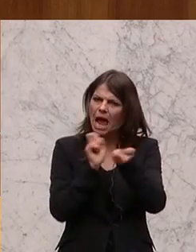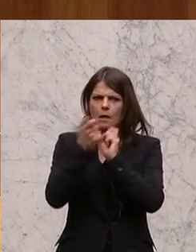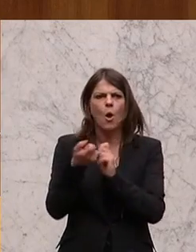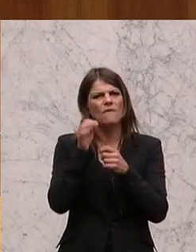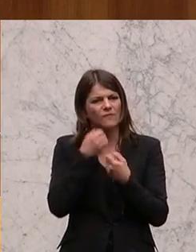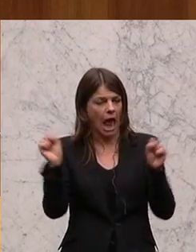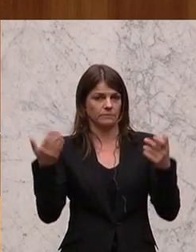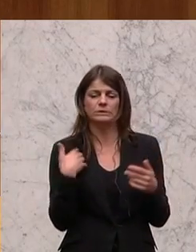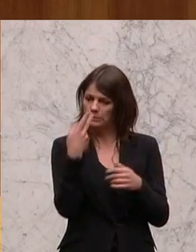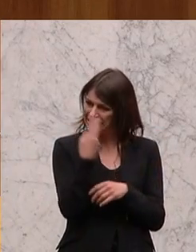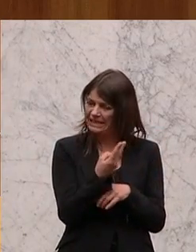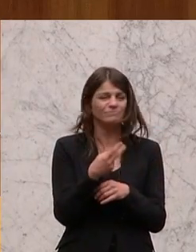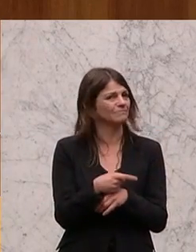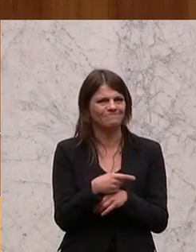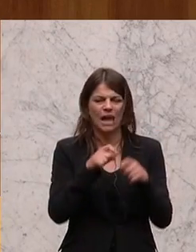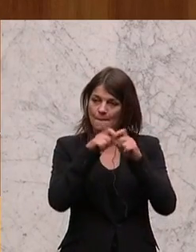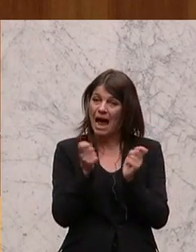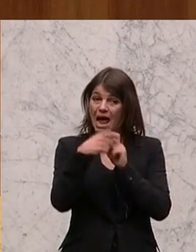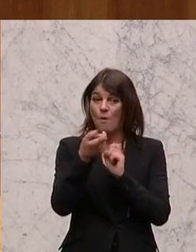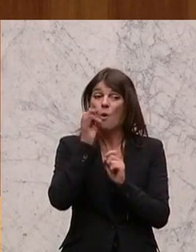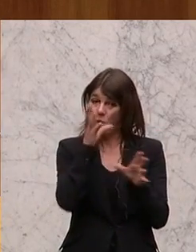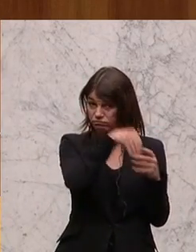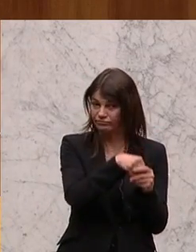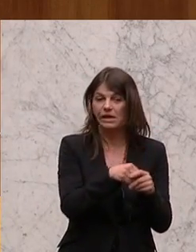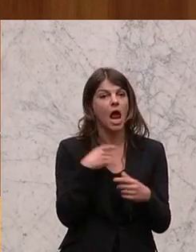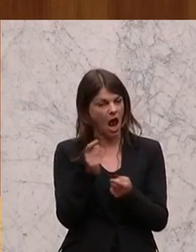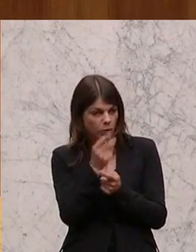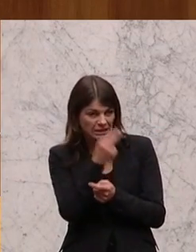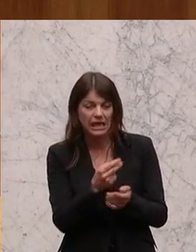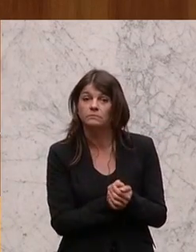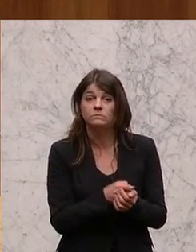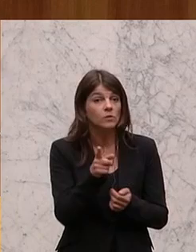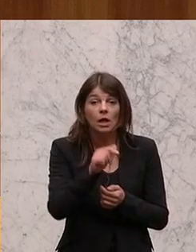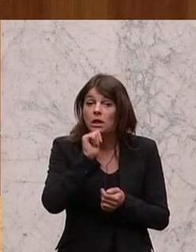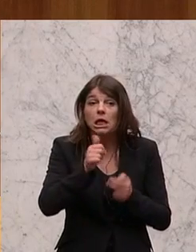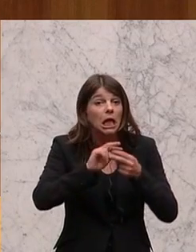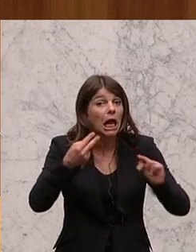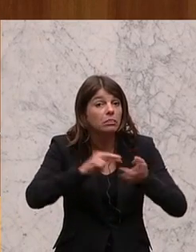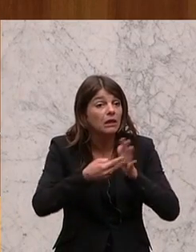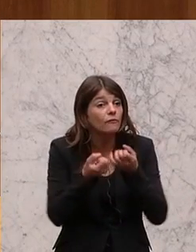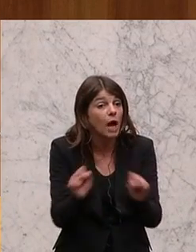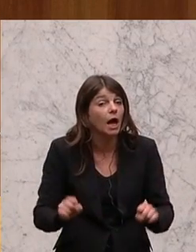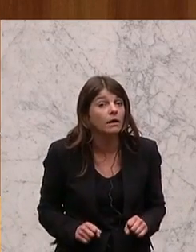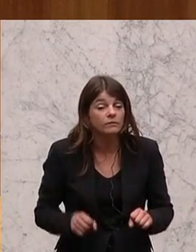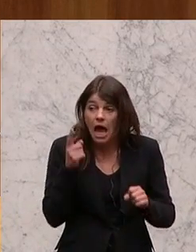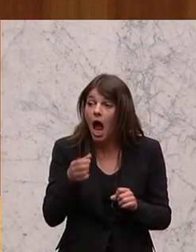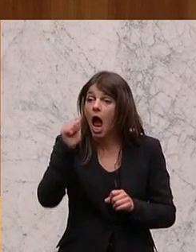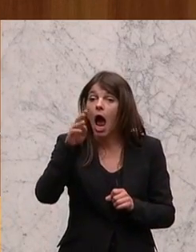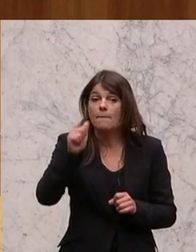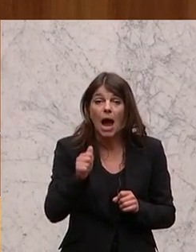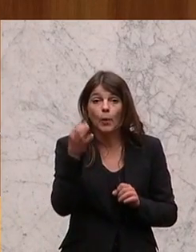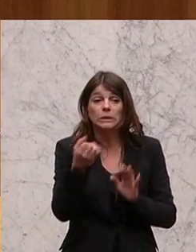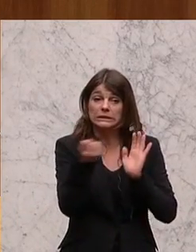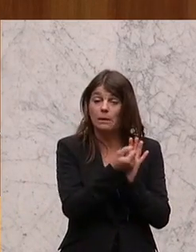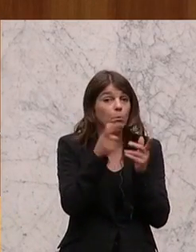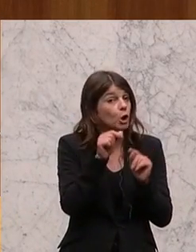ist. Wir haben jetzt festgestellt, nicht palmölfrei. Wir haben auch festgestellt, nicht gentechnikfrei. Das Amagütesiegel bedeutet